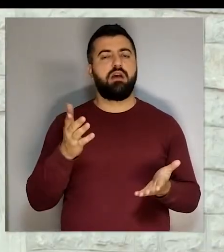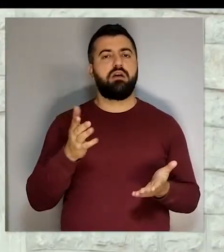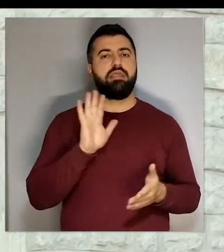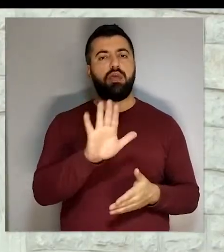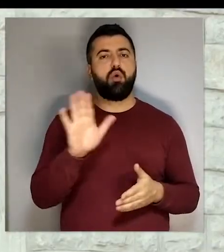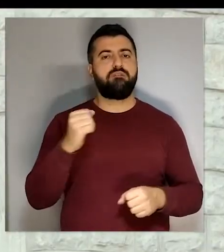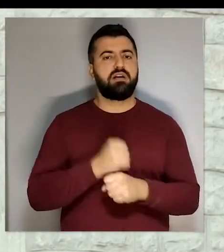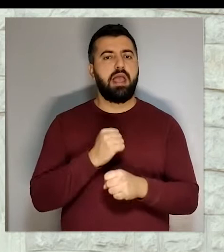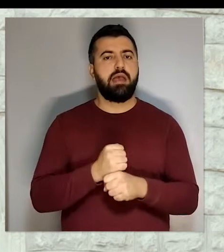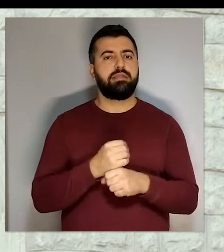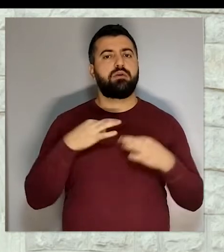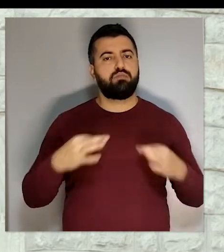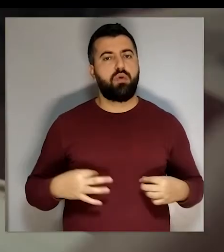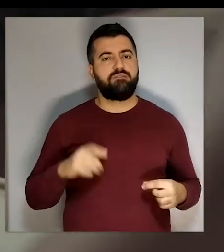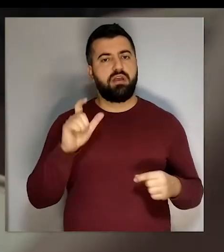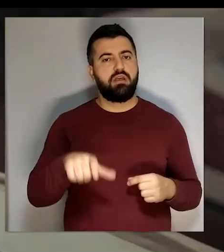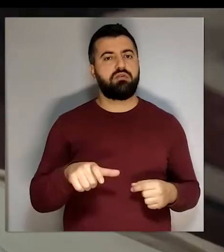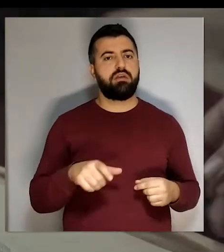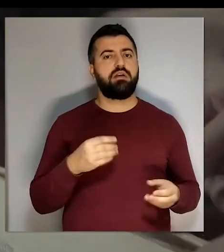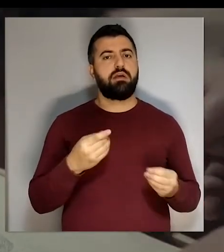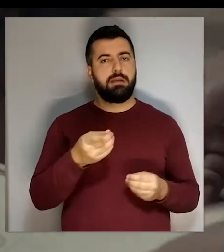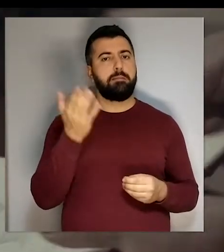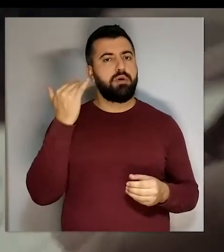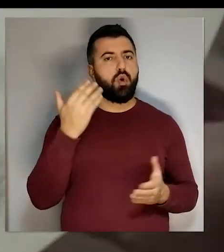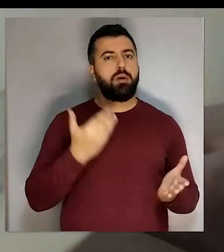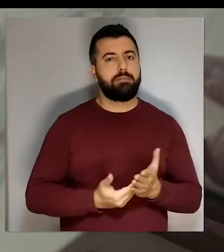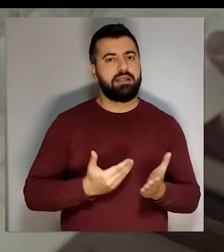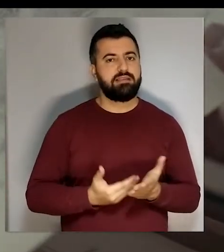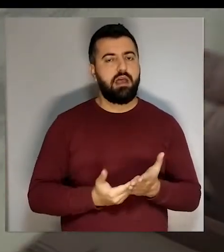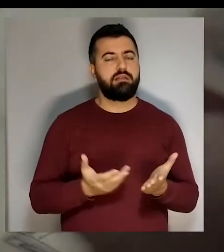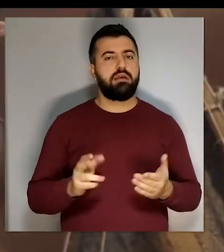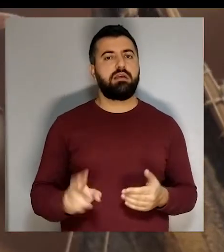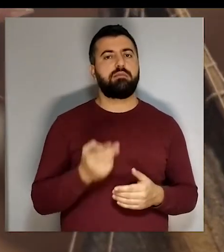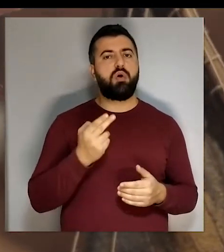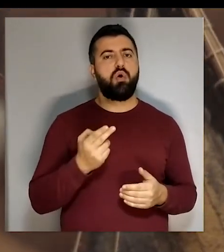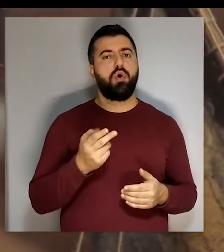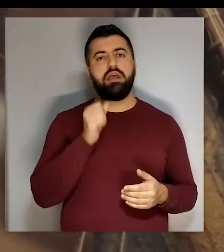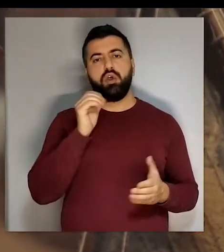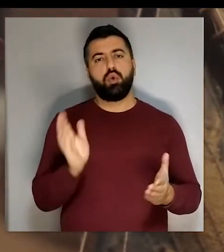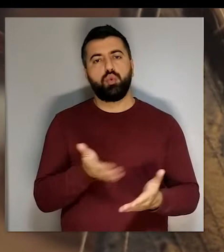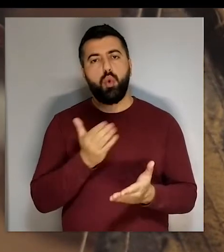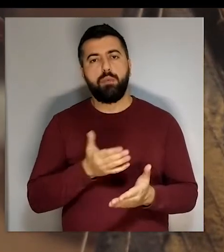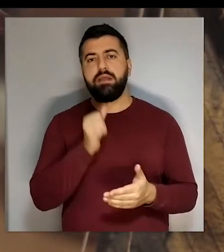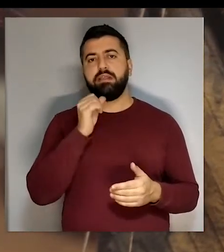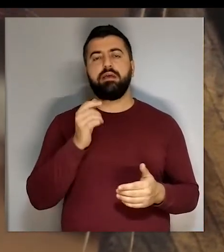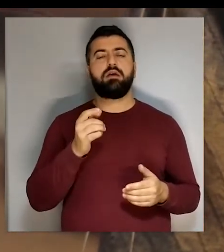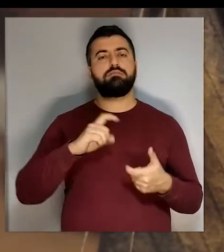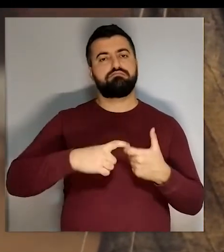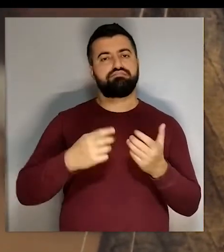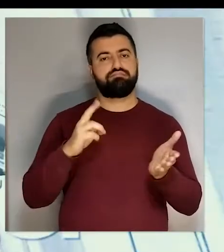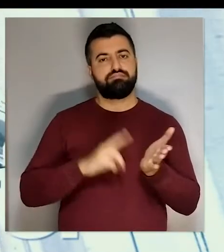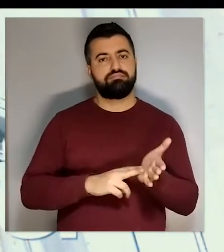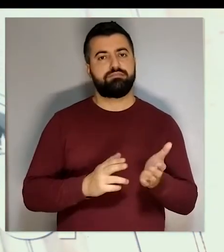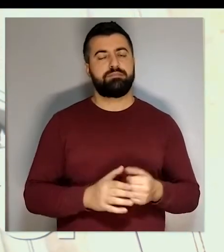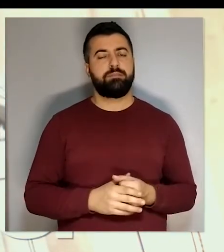svakom segmentu njegovog rada bio profesionalac Da je za to bio priznat Da je imao i dokumenta i da